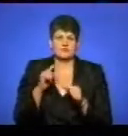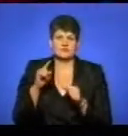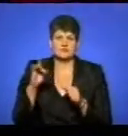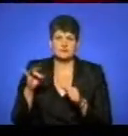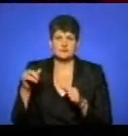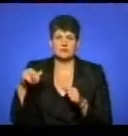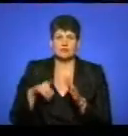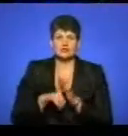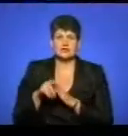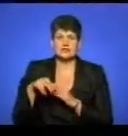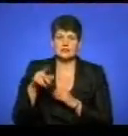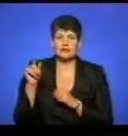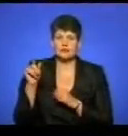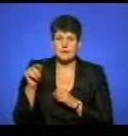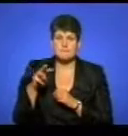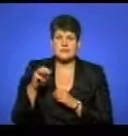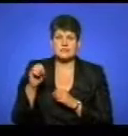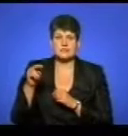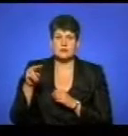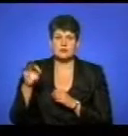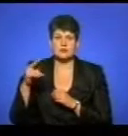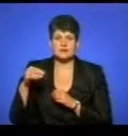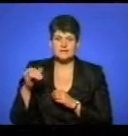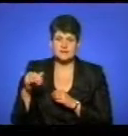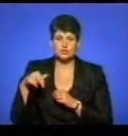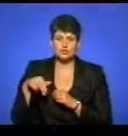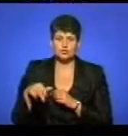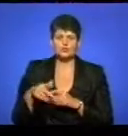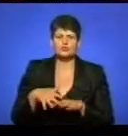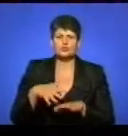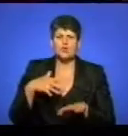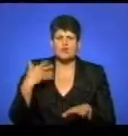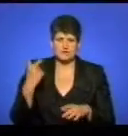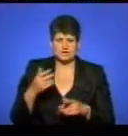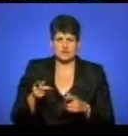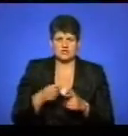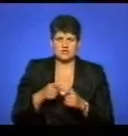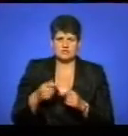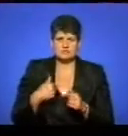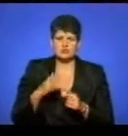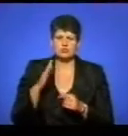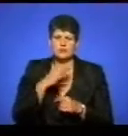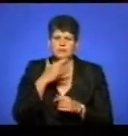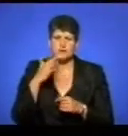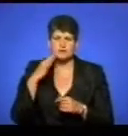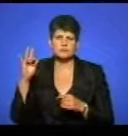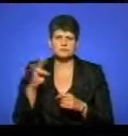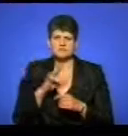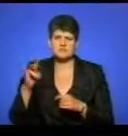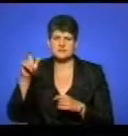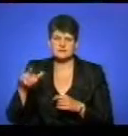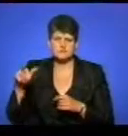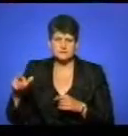ще в понеділок. Мельниця, Подільська. Люди йдуть насправді довше, набагато, ніж ми. Буде дуже багато єпископів, синоду єпископів нашої